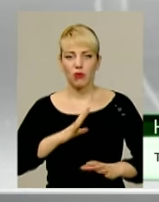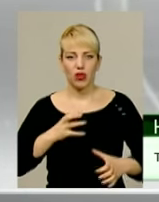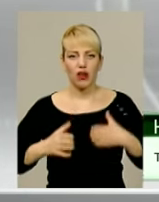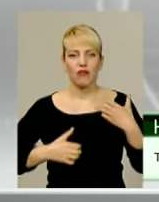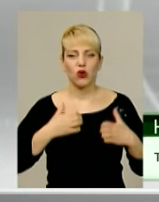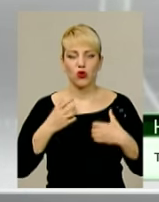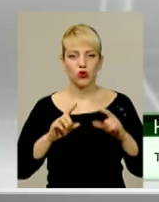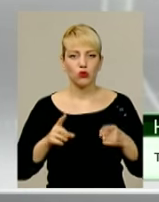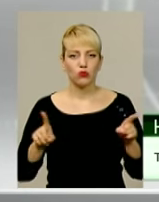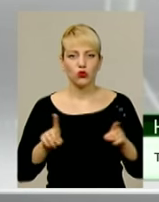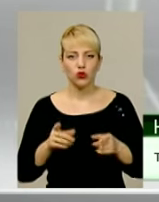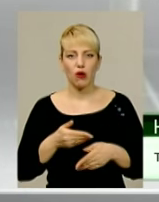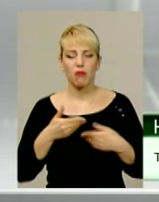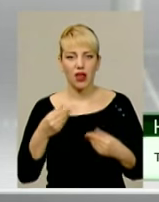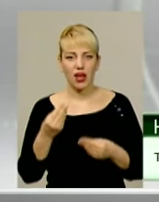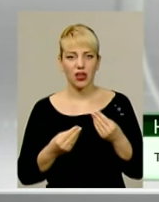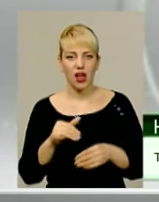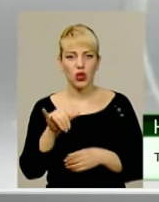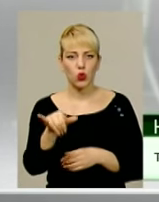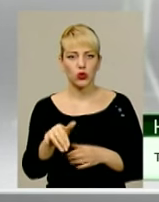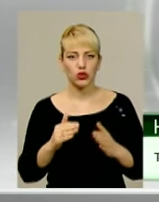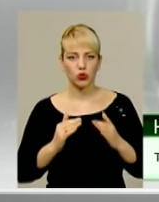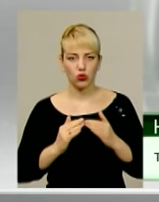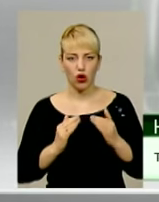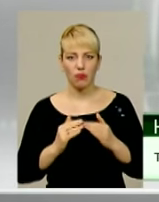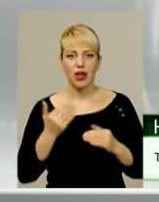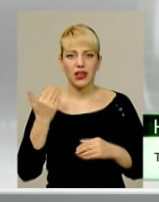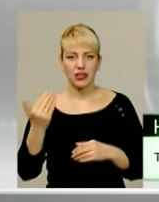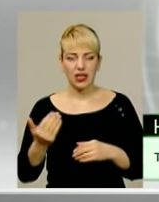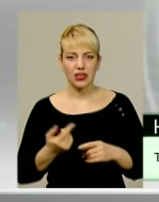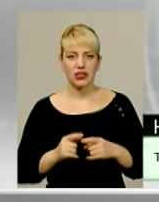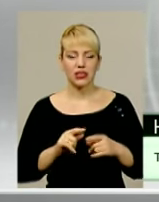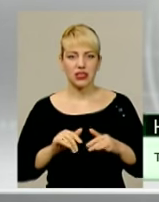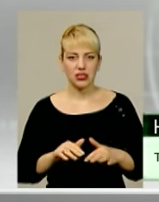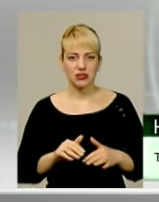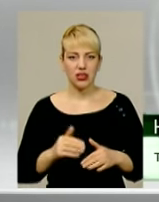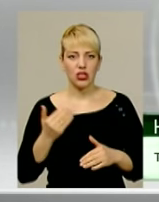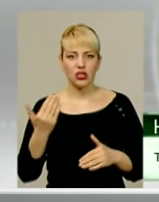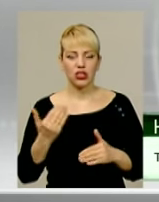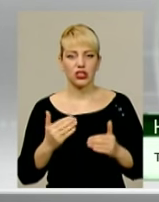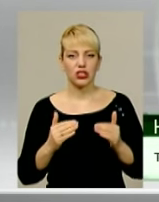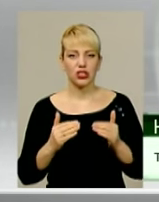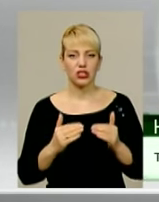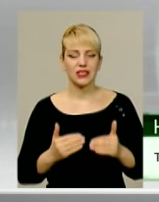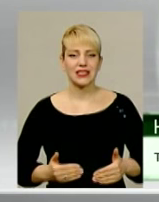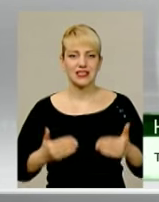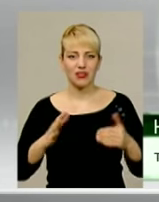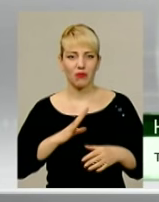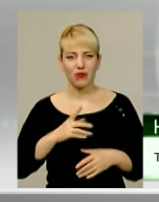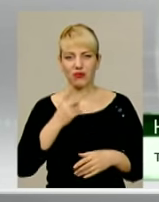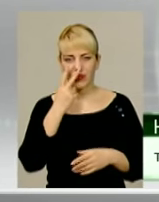ми грали в них вдома, їхнє суддійство. І було видно трошки